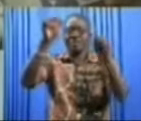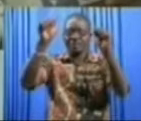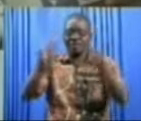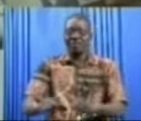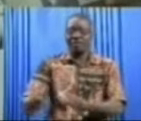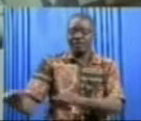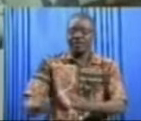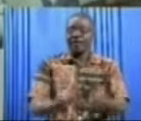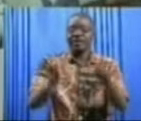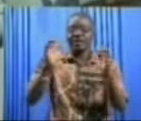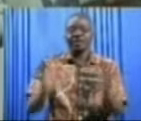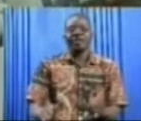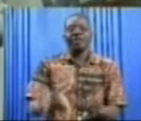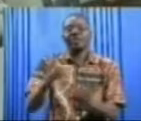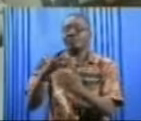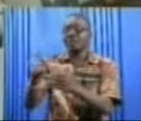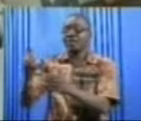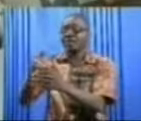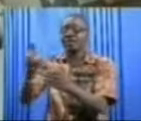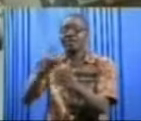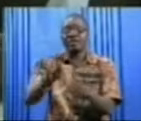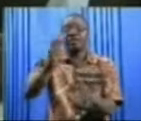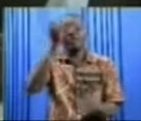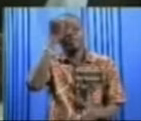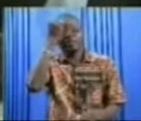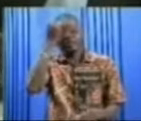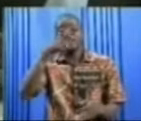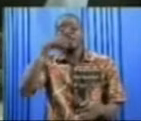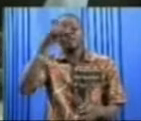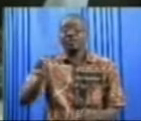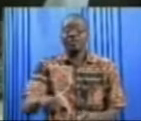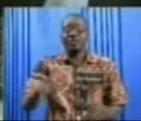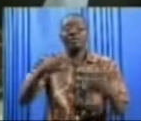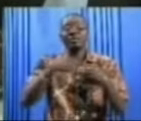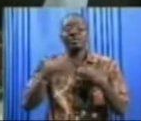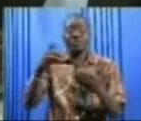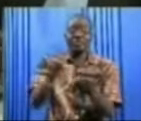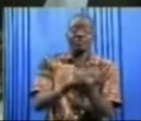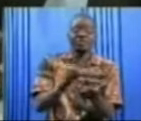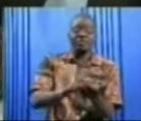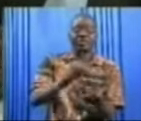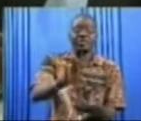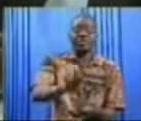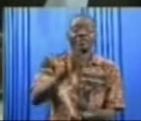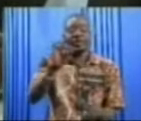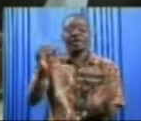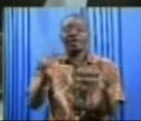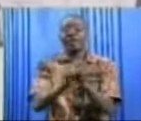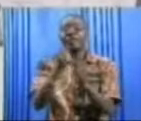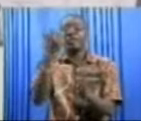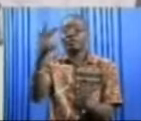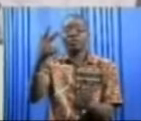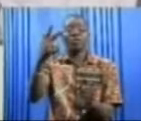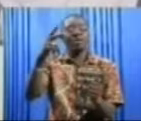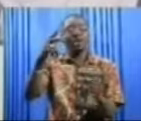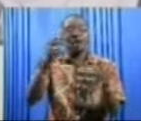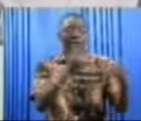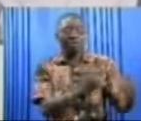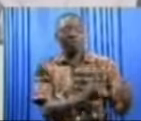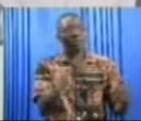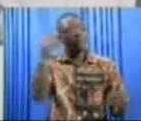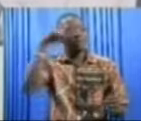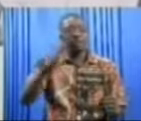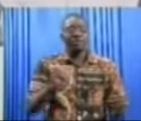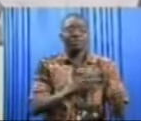acteurs de la décentralisation, le ministère devrait disposer d'un document de référence avec trois principaux axes. Le